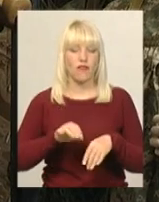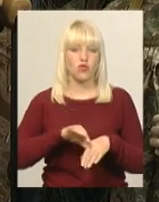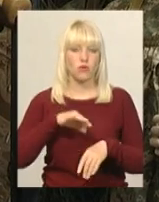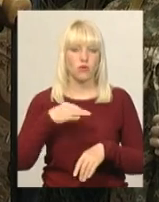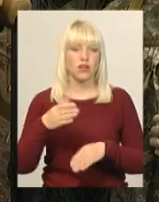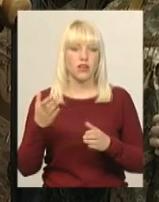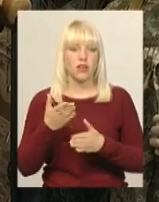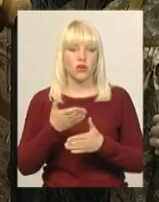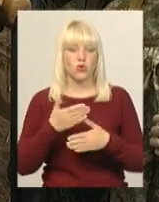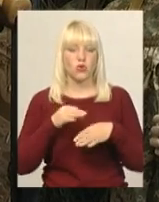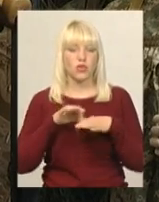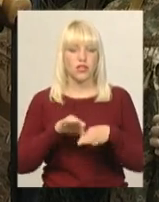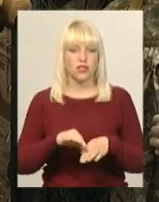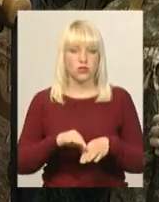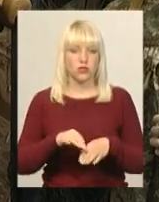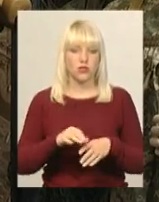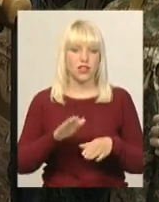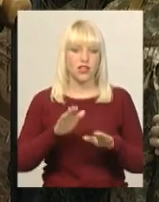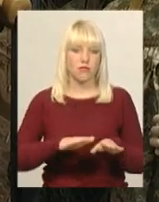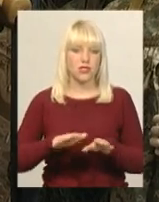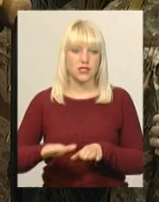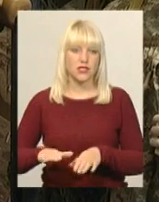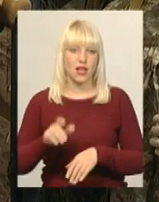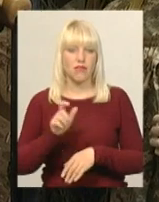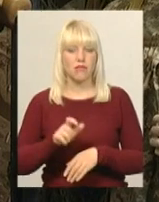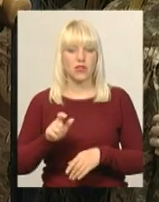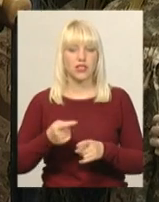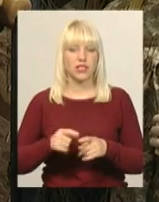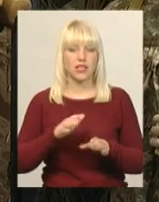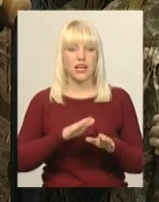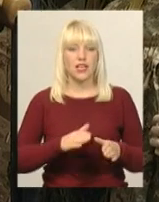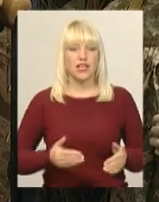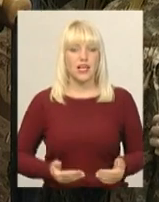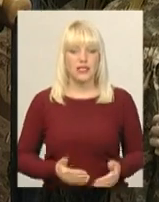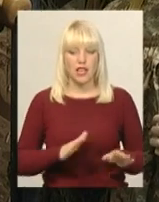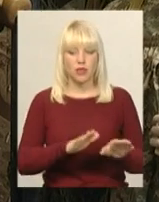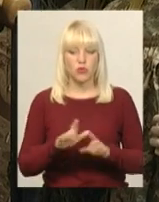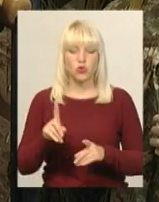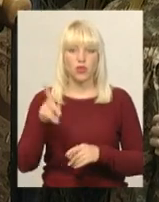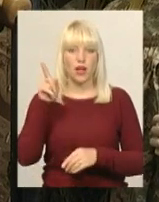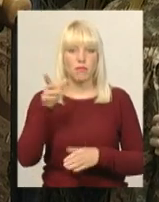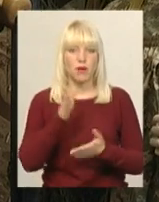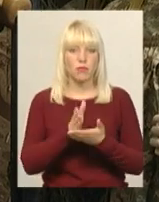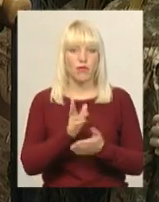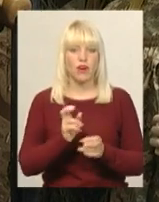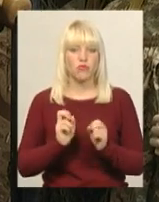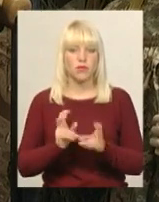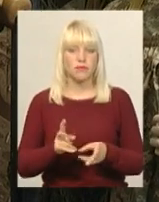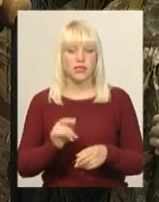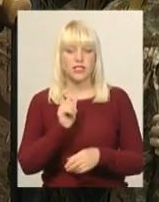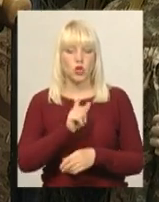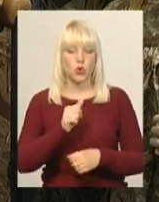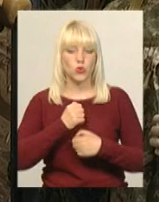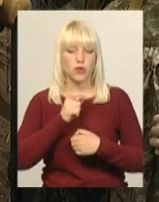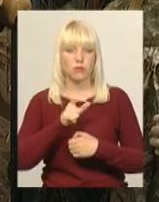несуть, як і місцеві мешканці тих населених функцій, які там пребувають, живуть такі люди, бійці. Тобто